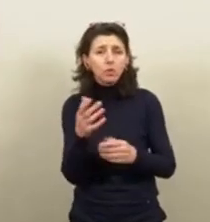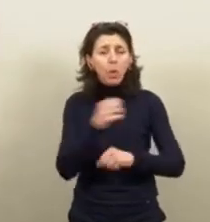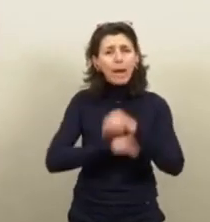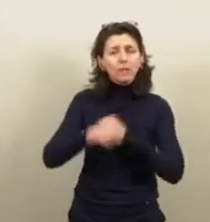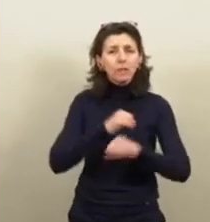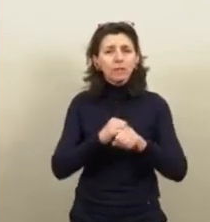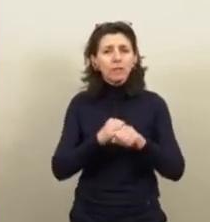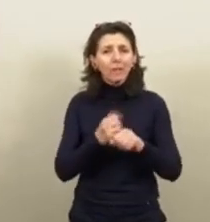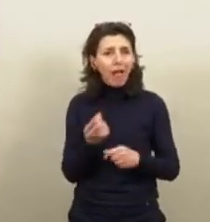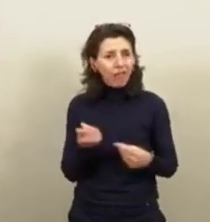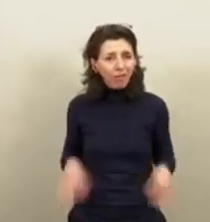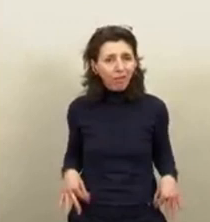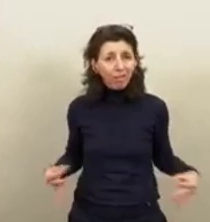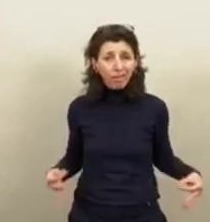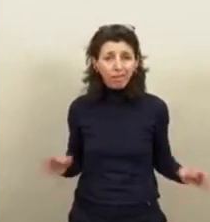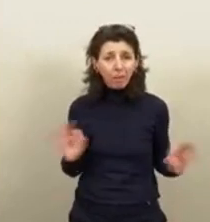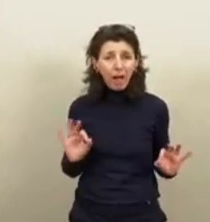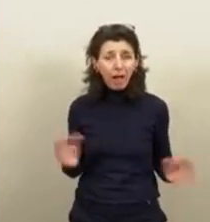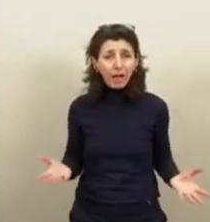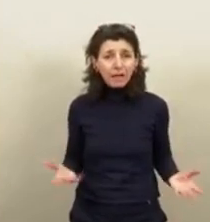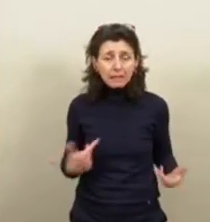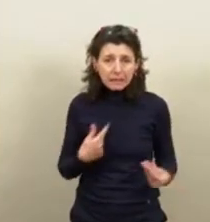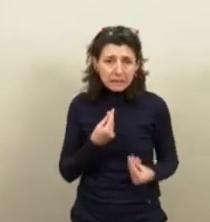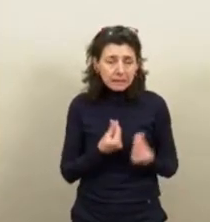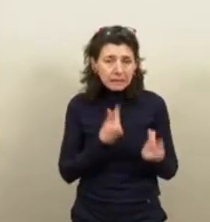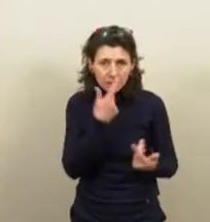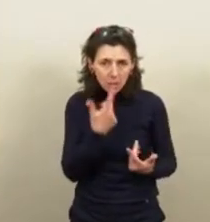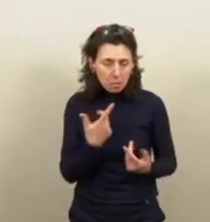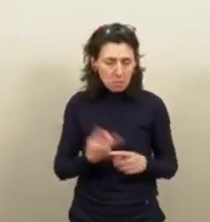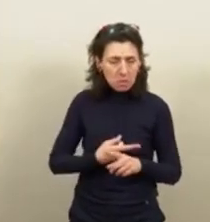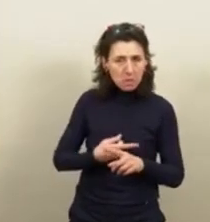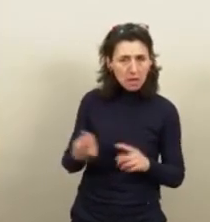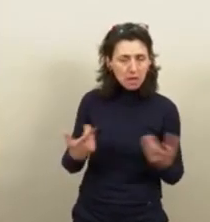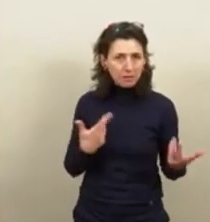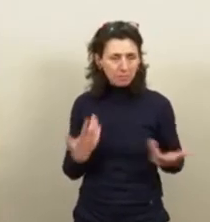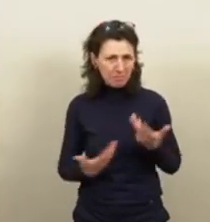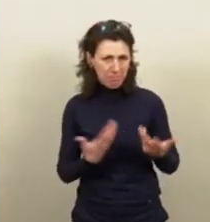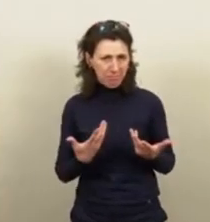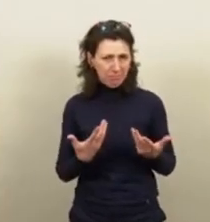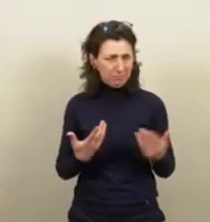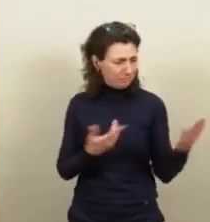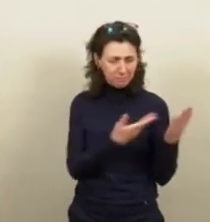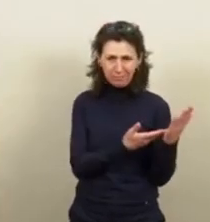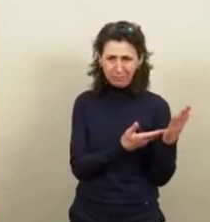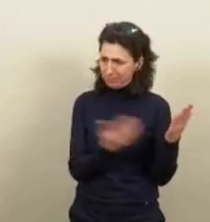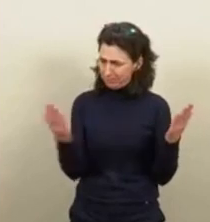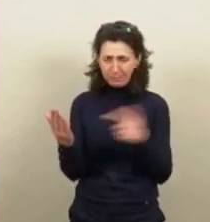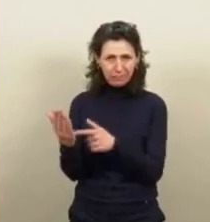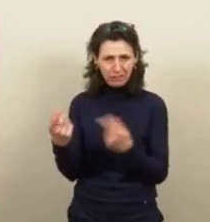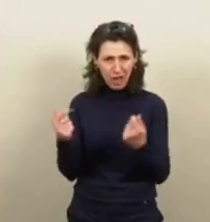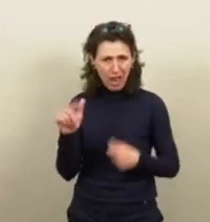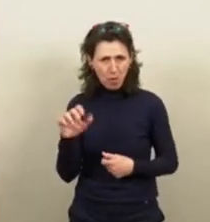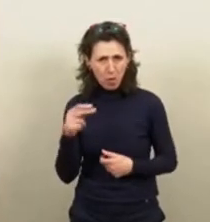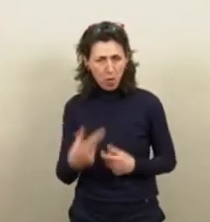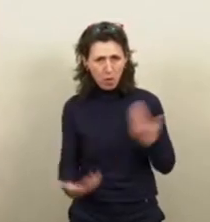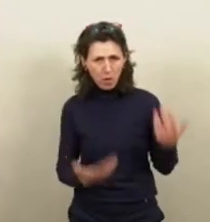le premier COPEC de financement. Moi, ça me paraît tout à fait étrange qu'on ne mette pas toujours en face des intentions, les